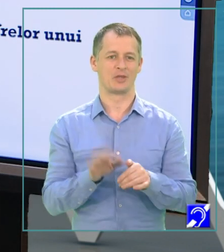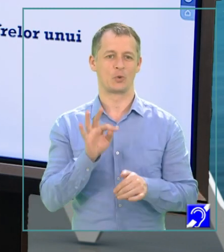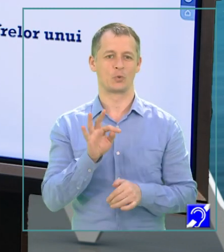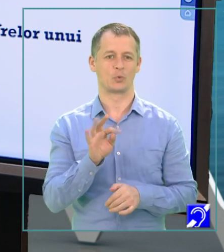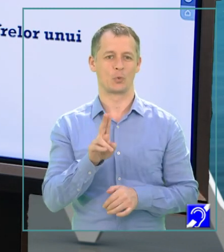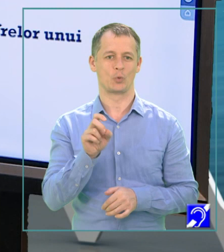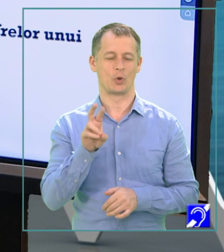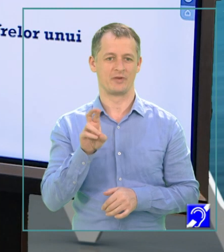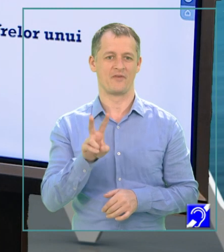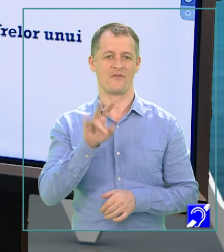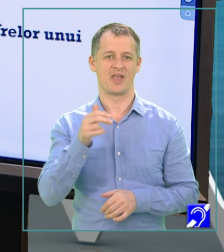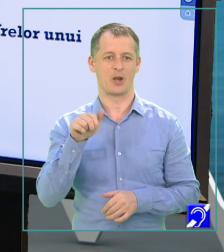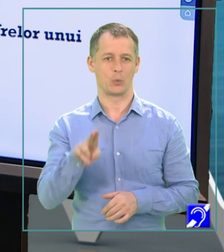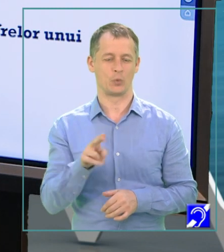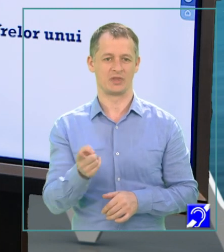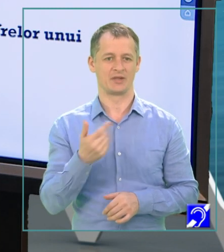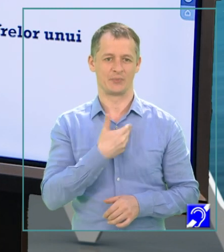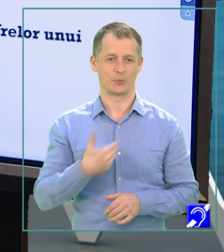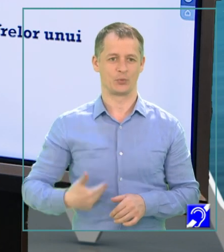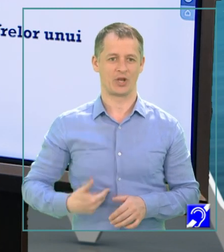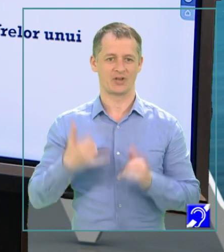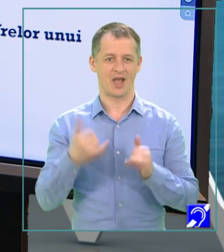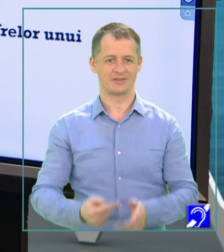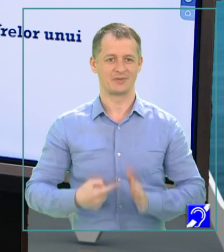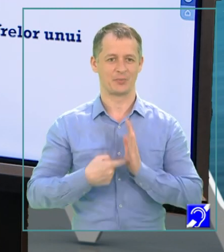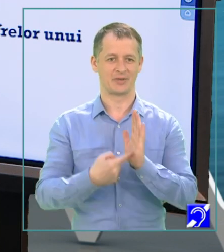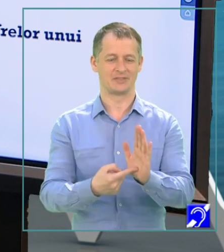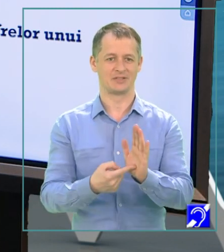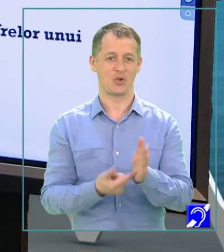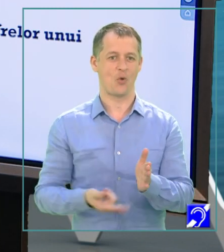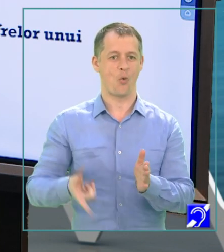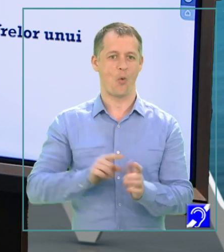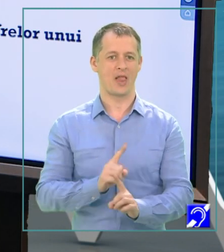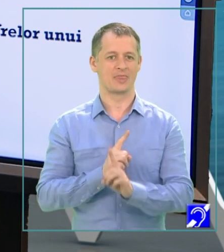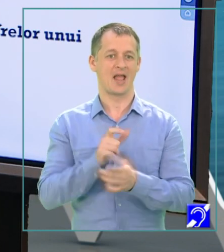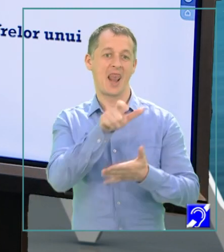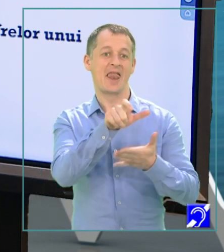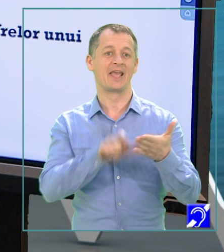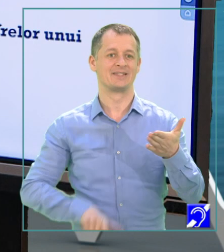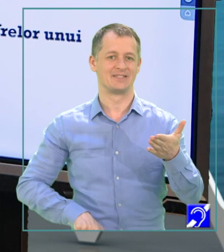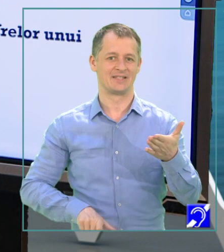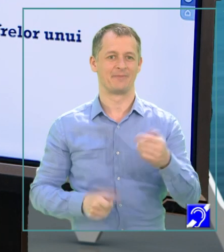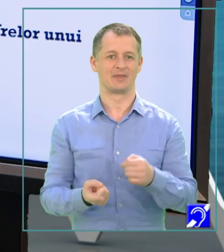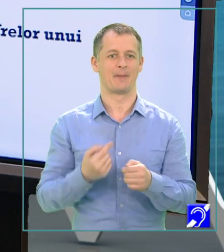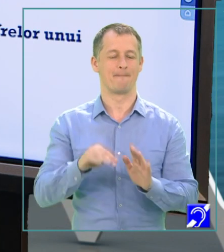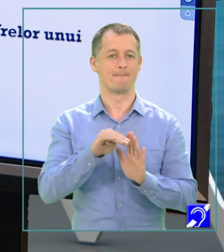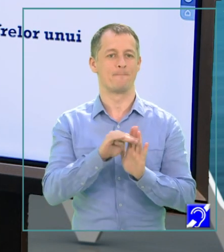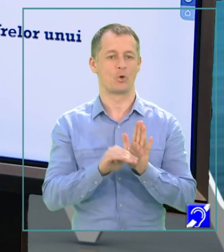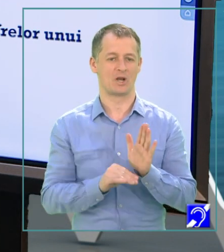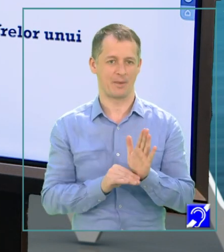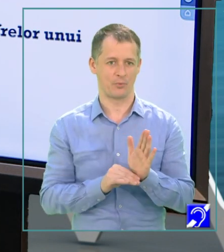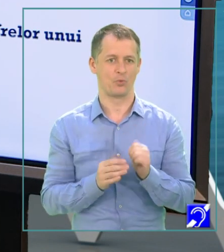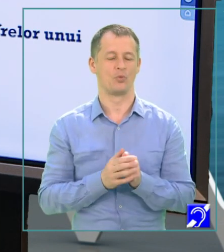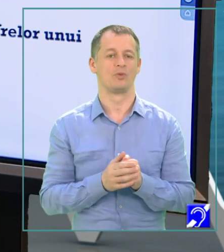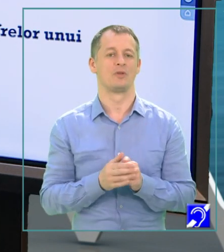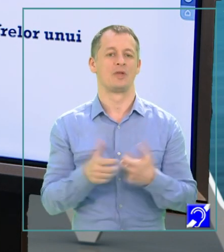Vianu din București și astăzi vă voi prezenta o altă lecție din programa de bacalaureat pentru